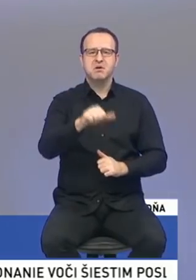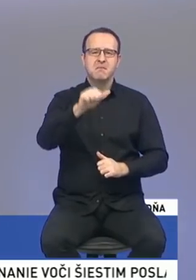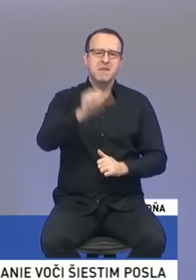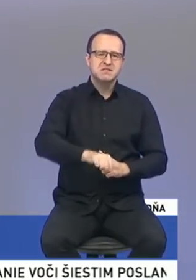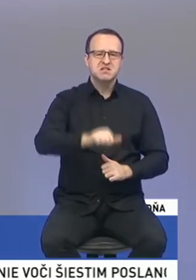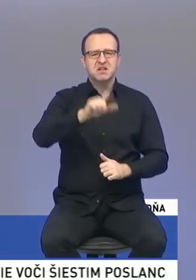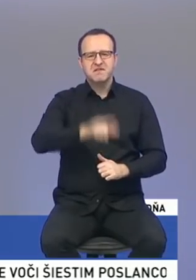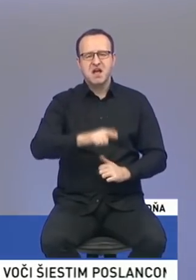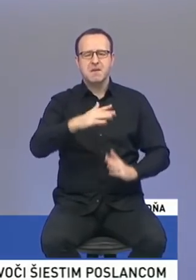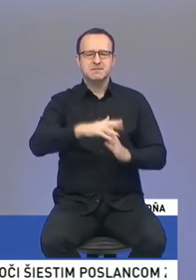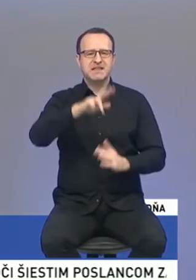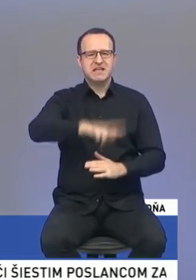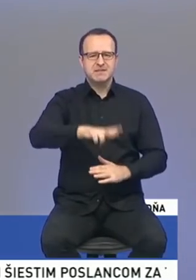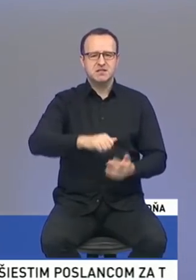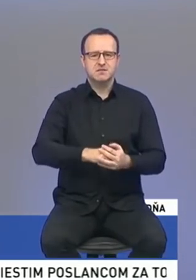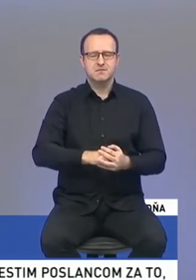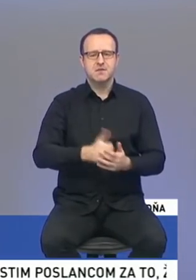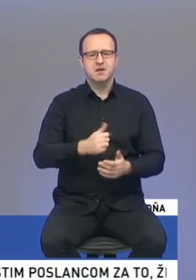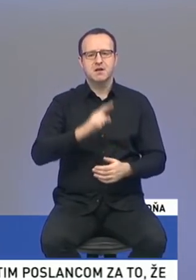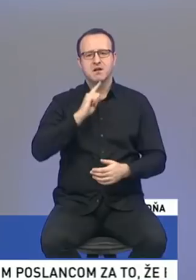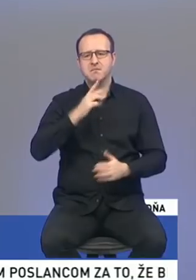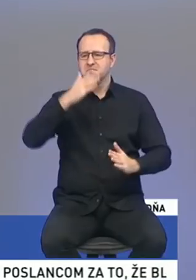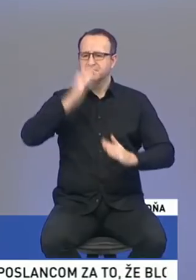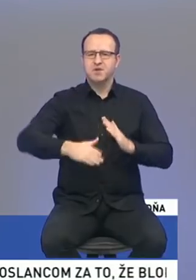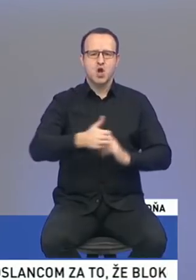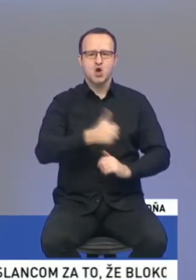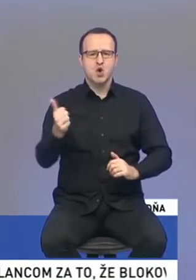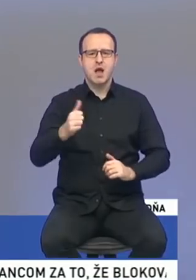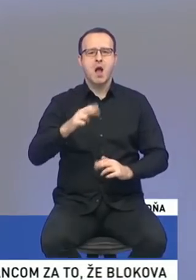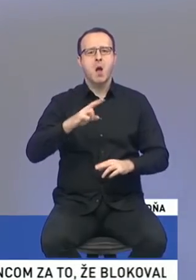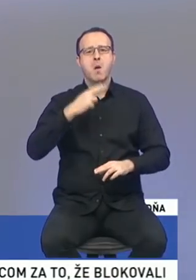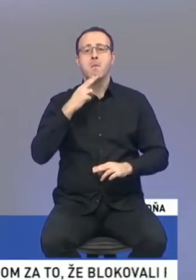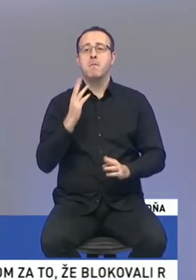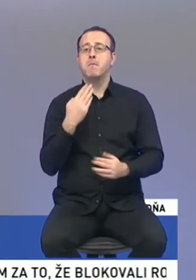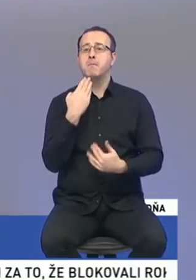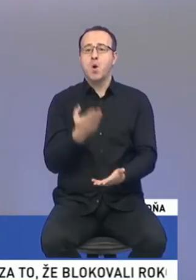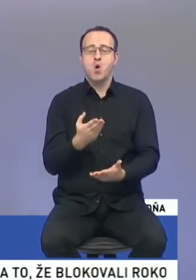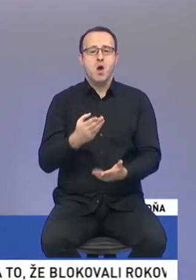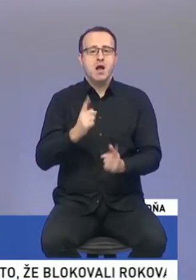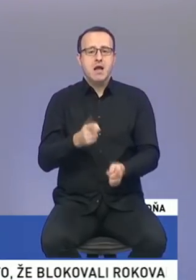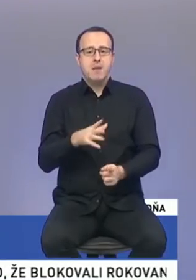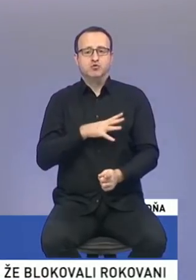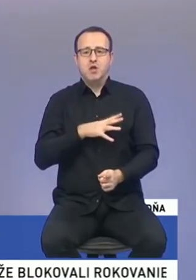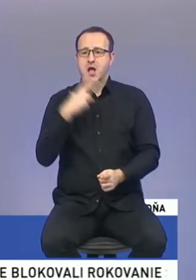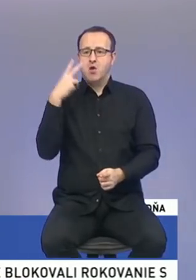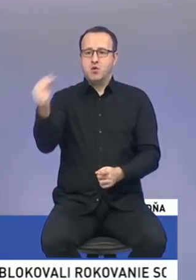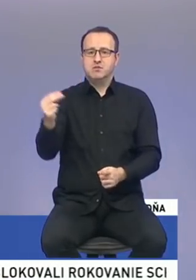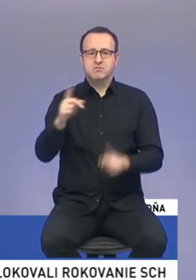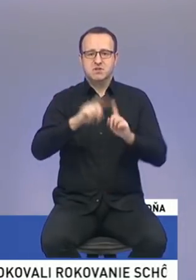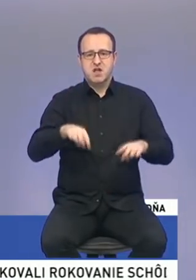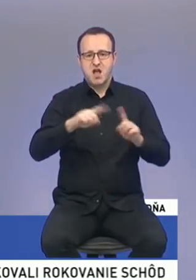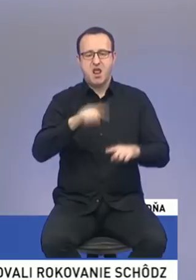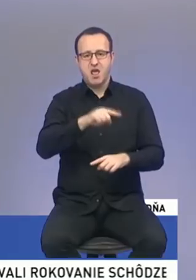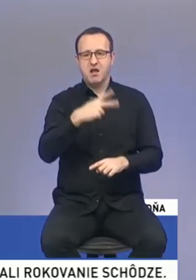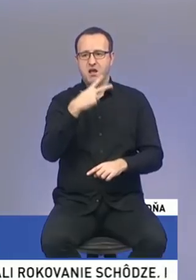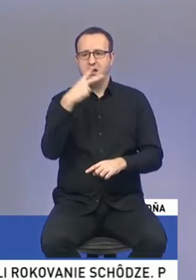troch. Naozaj taký najdlhší prípad boli jedného roka a tie ženy naozaj nemajú kam ísť. To znamená, stále sú nejakým spôsobom vystavené